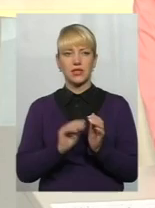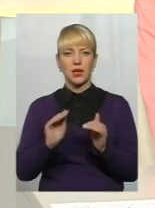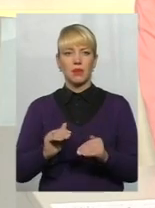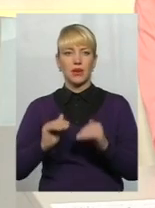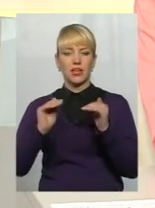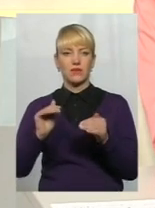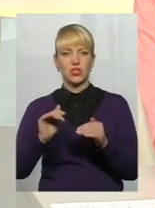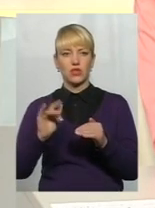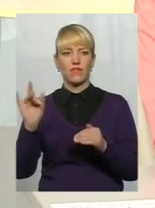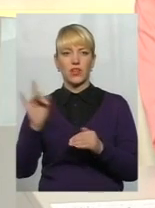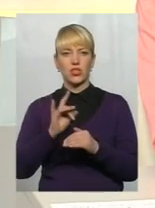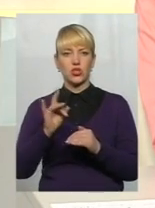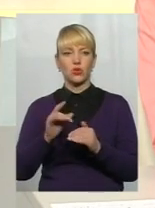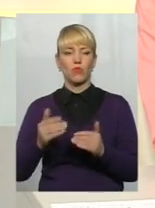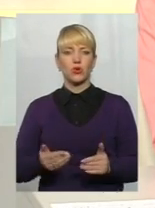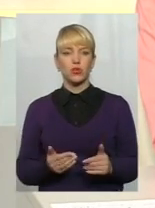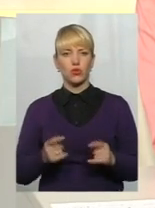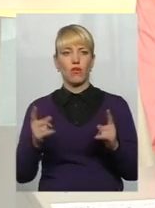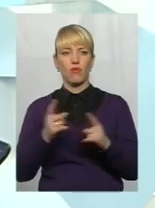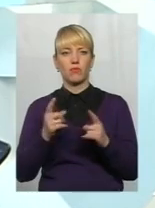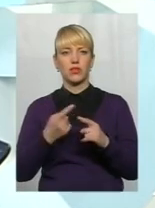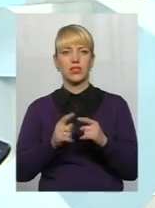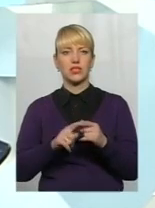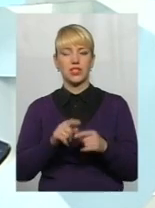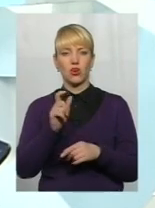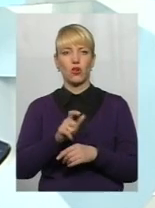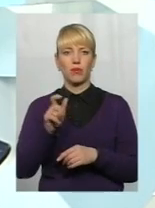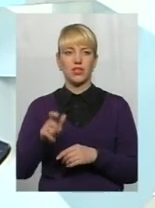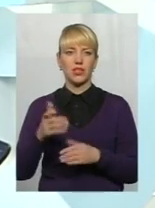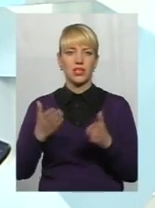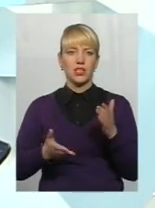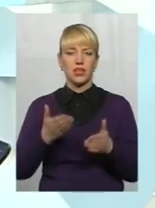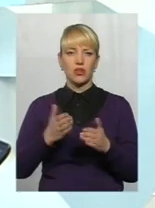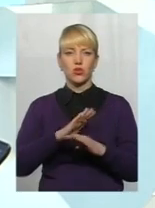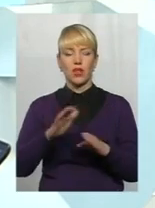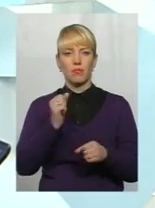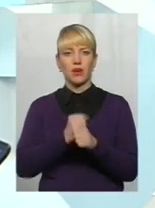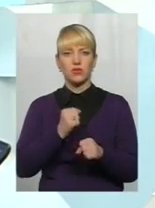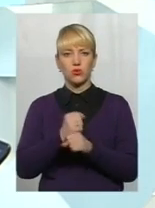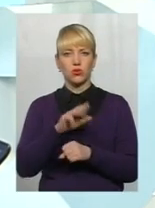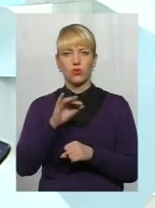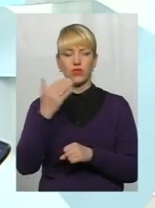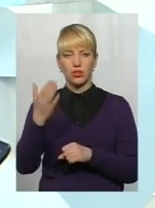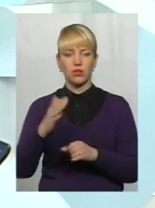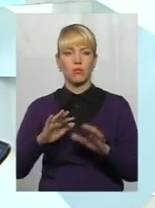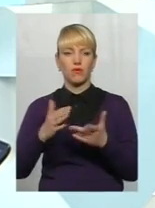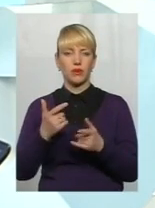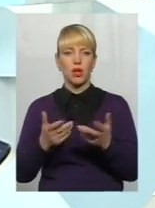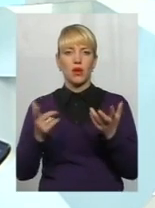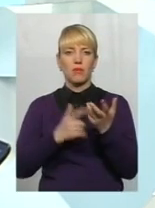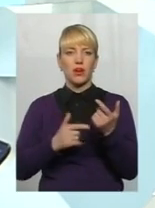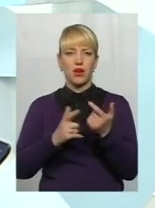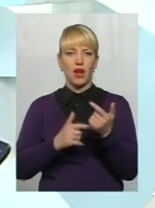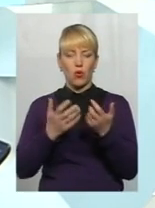величину прожиткового мінімуму? Ці громадяни, якщо вони не працюють, то в їхньому випадку перерахуються